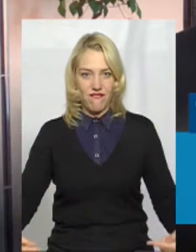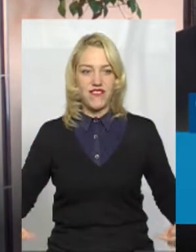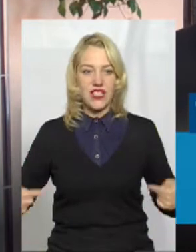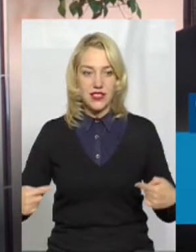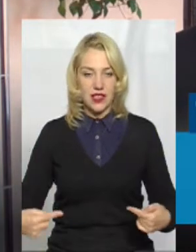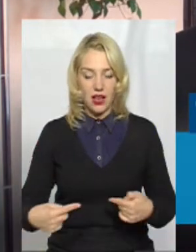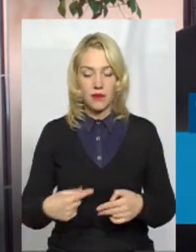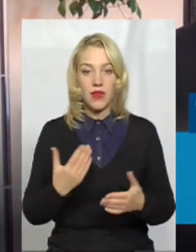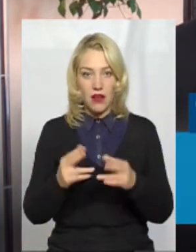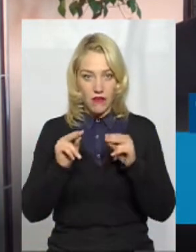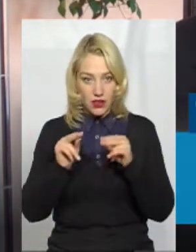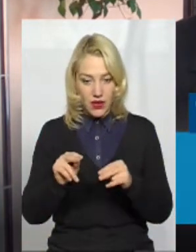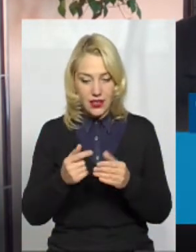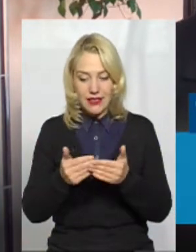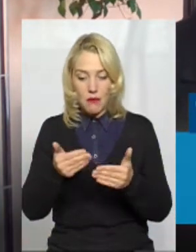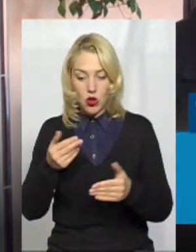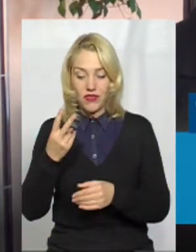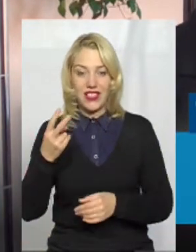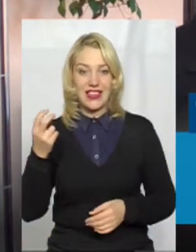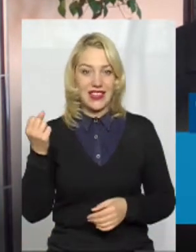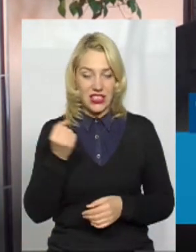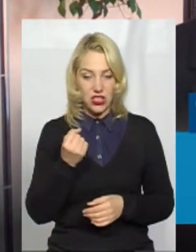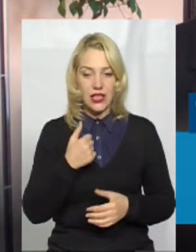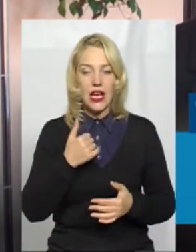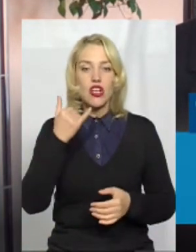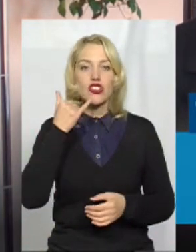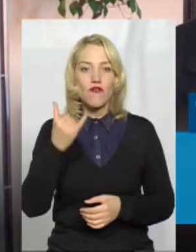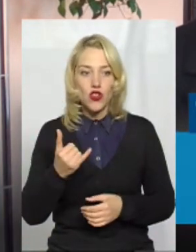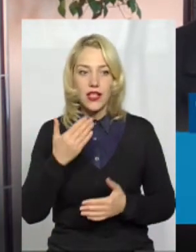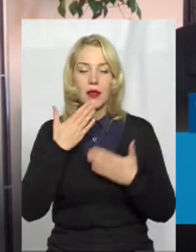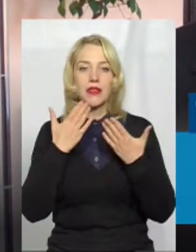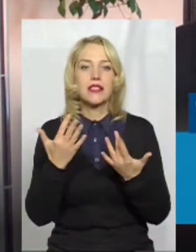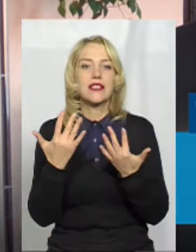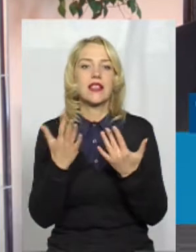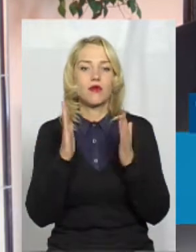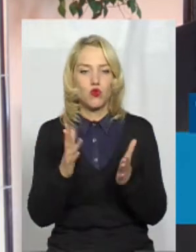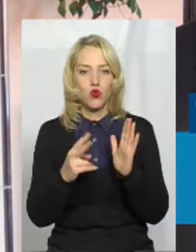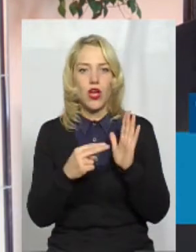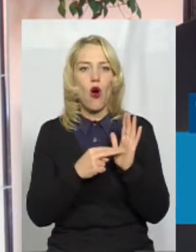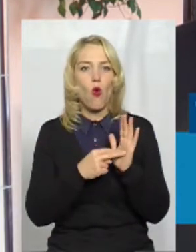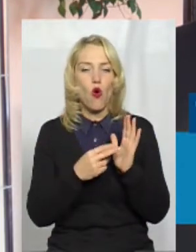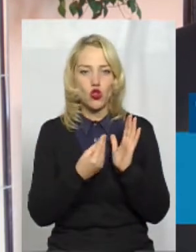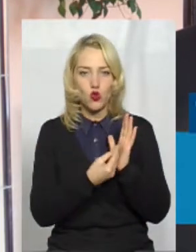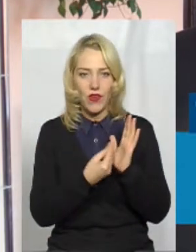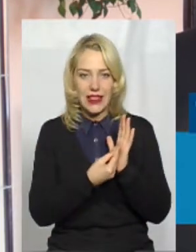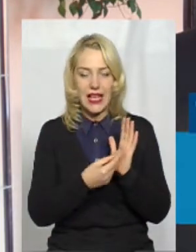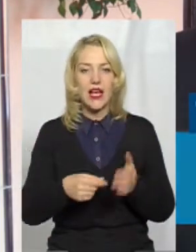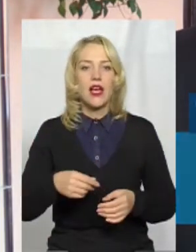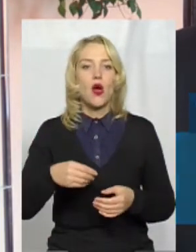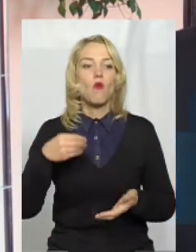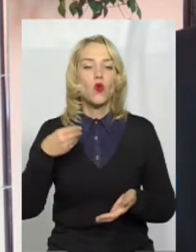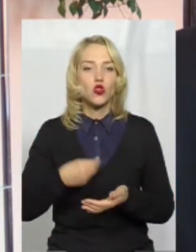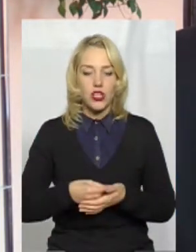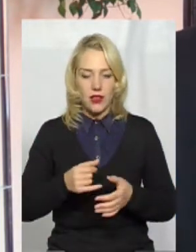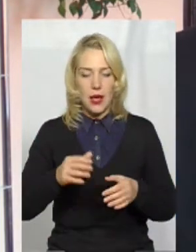напередодні за два тижні дзвонили з освіторії і запитували, скільки коштує, буде, коштуватиме бюджет саме